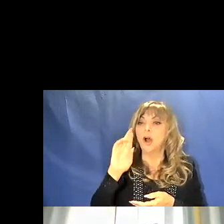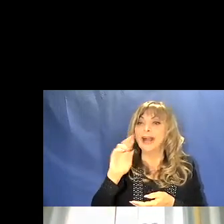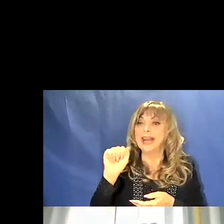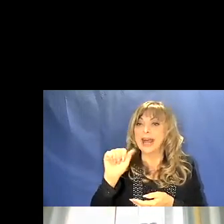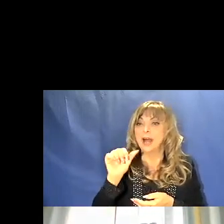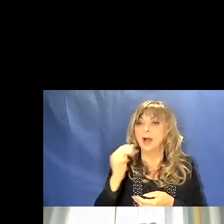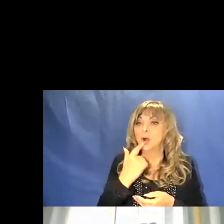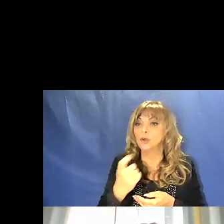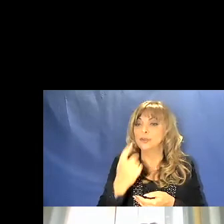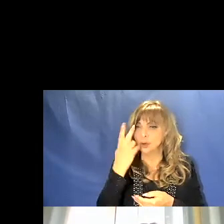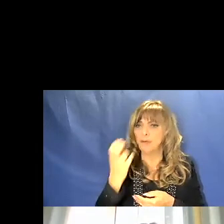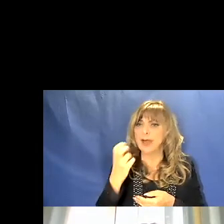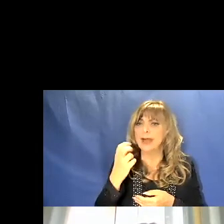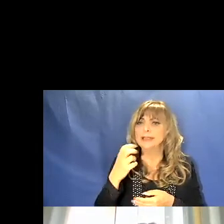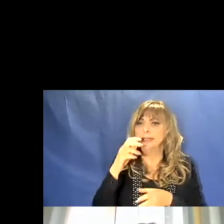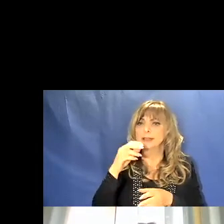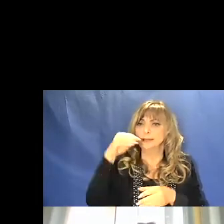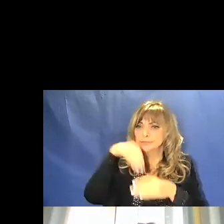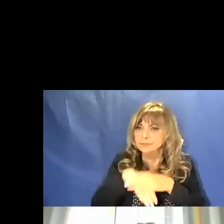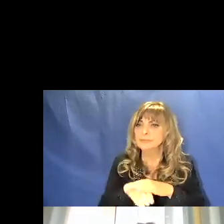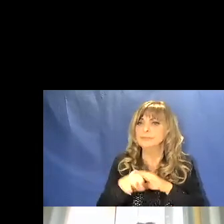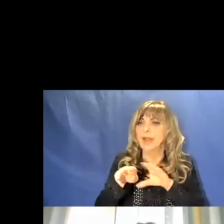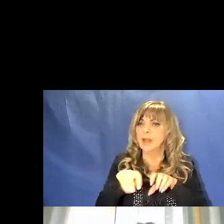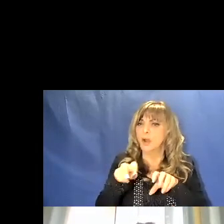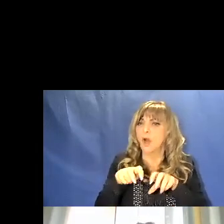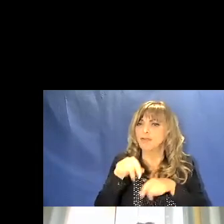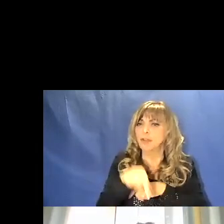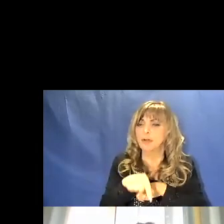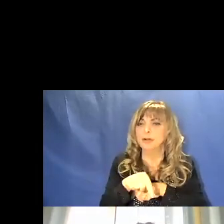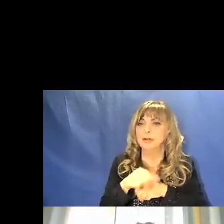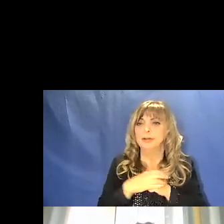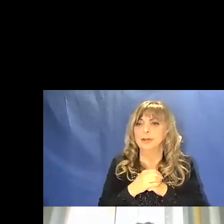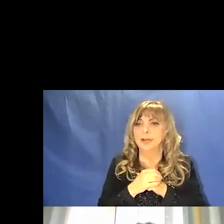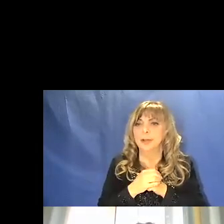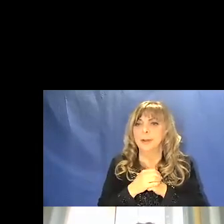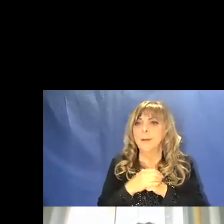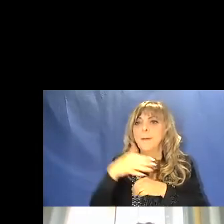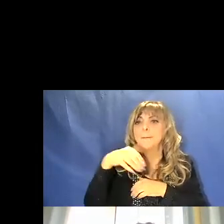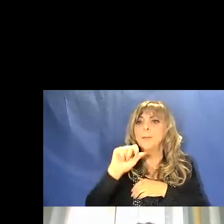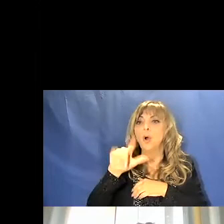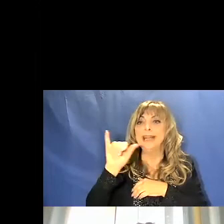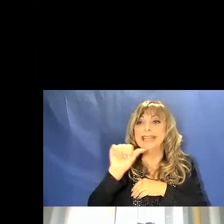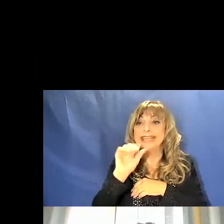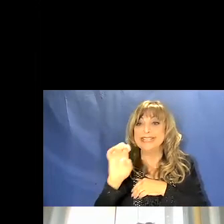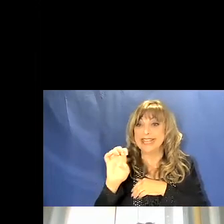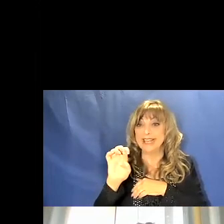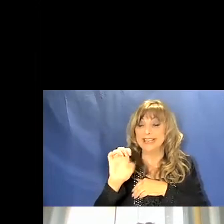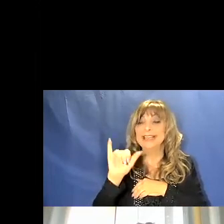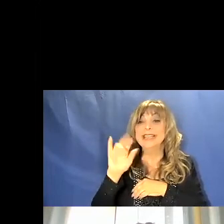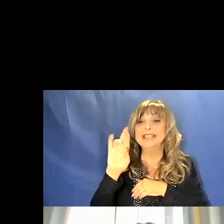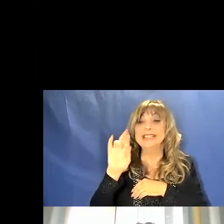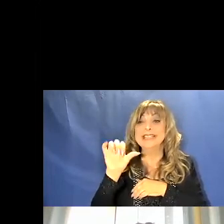sito archeologico in Molise Isernia